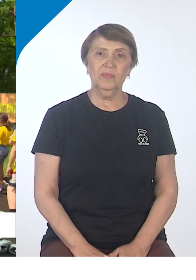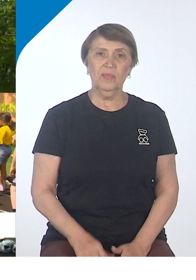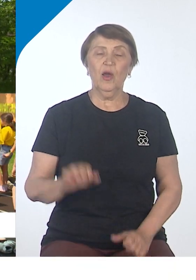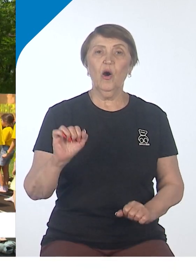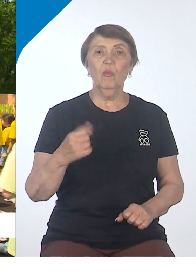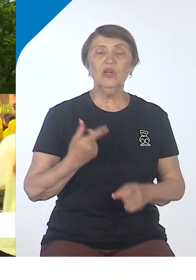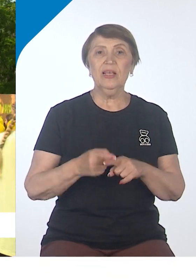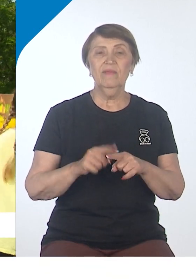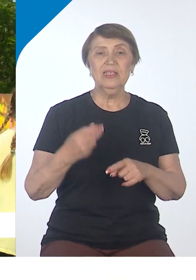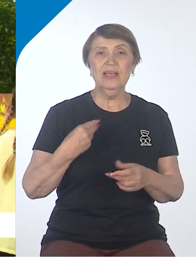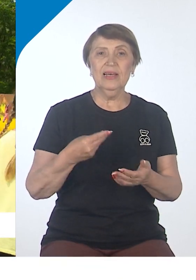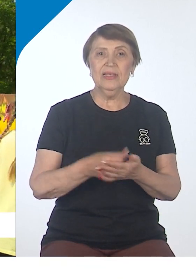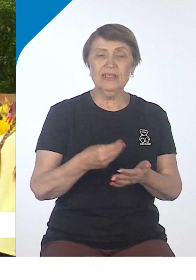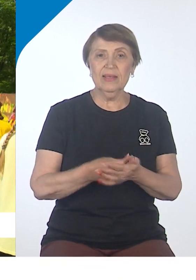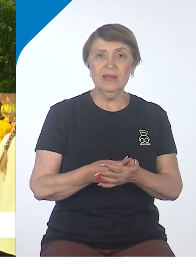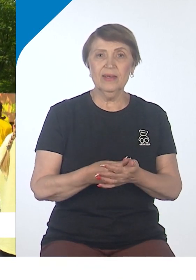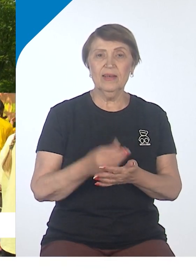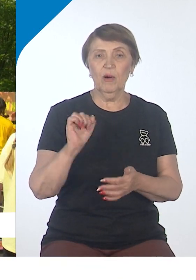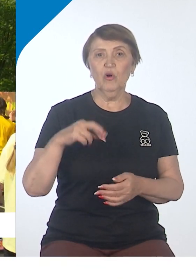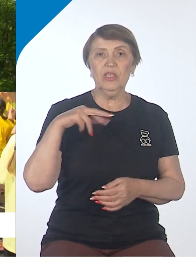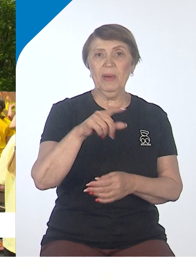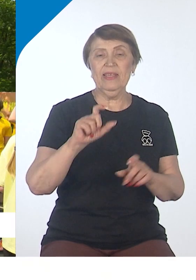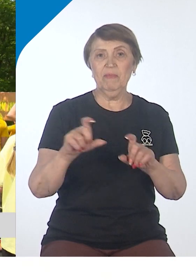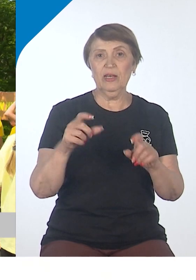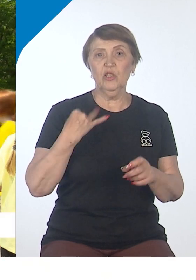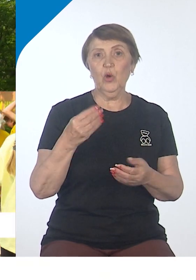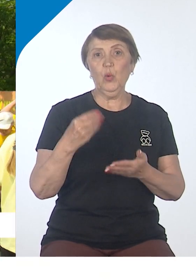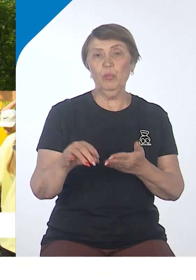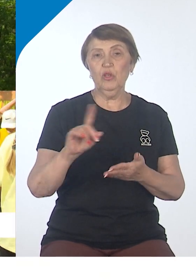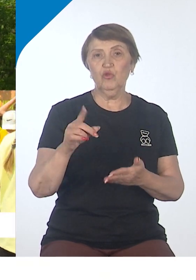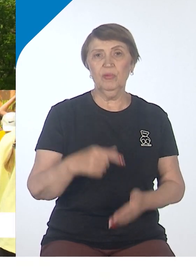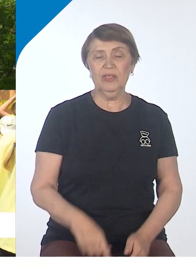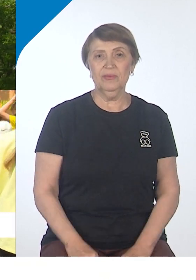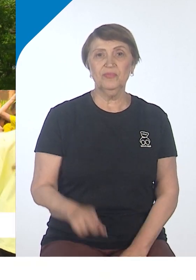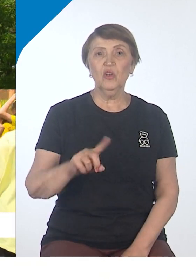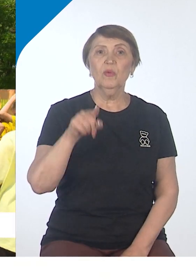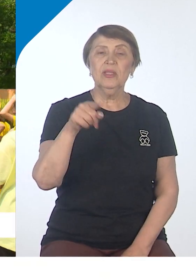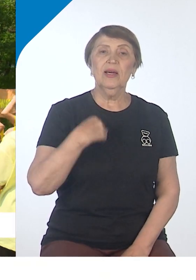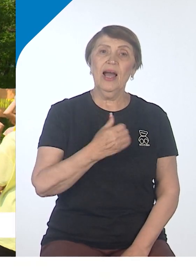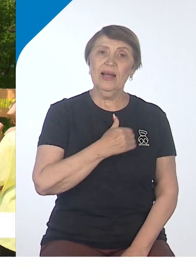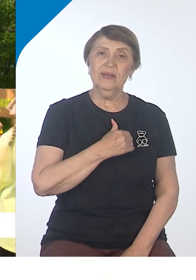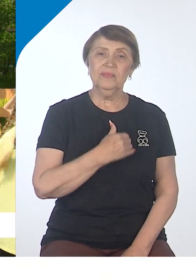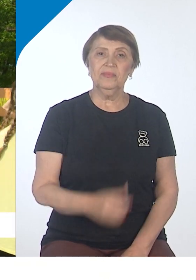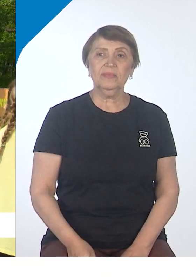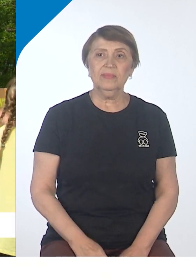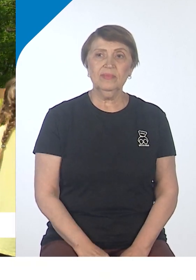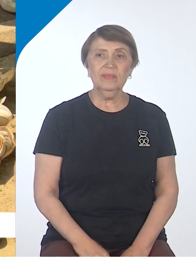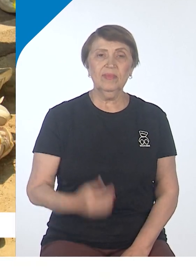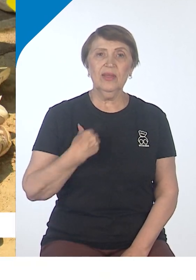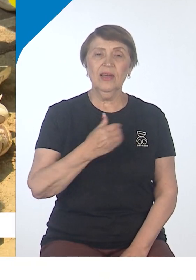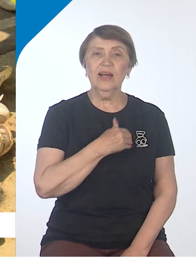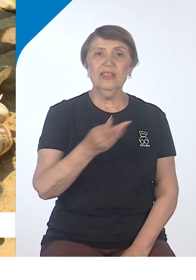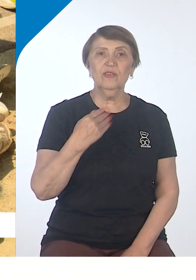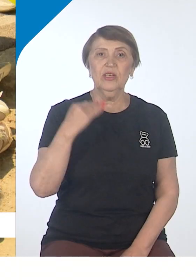пойти в магазин и купить что-нибудь себе. А что бы ты хотел? Конфет, мне кажется, печень.